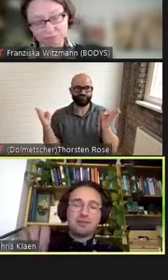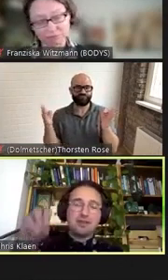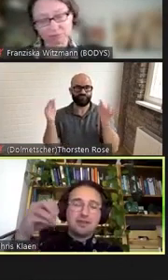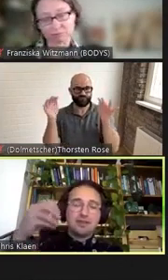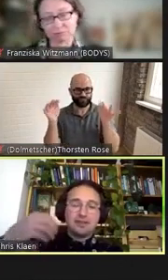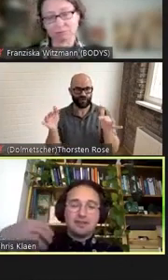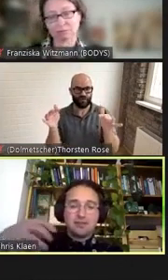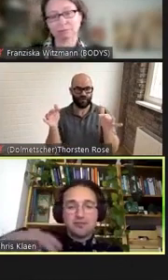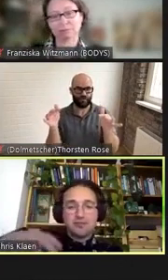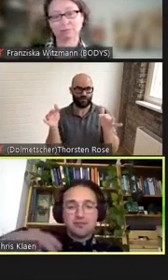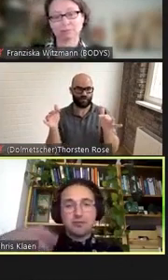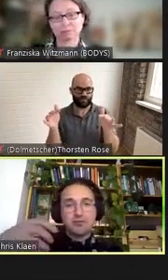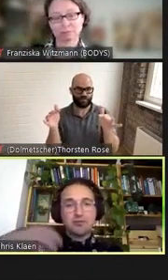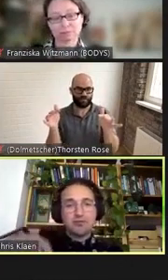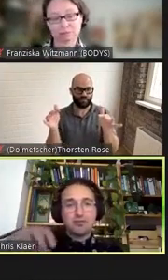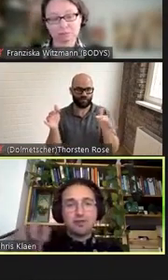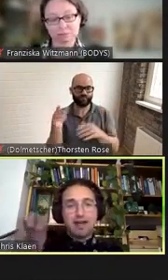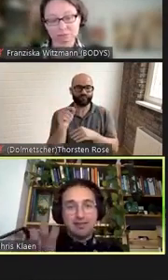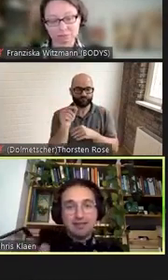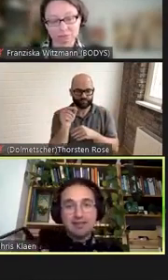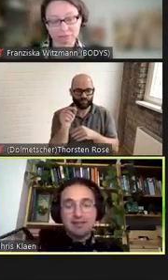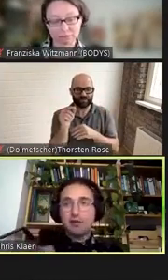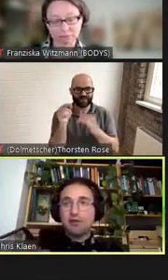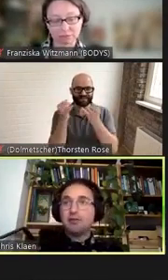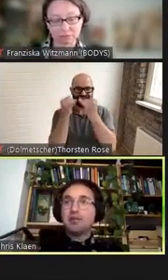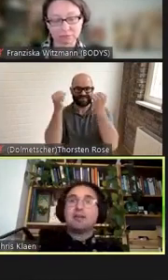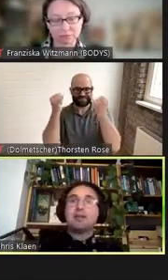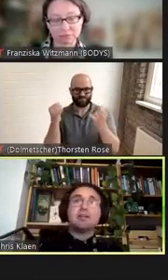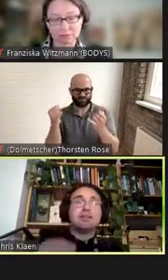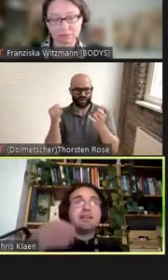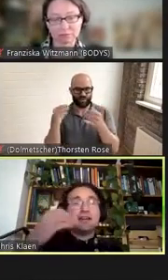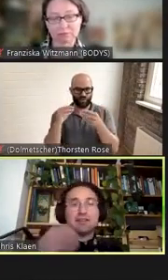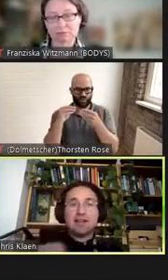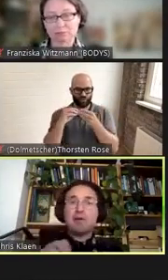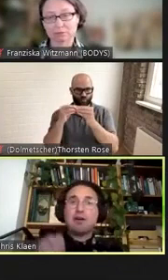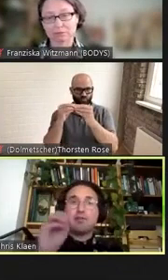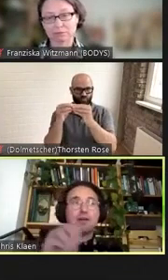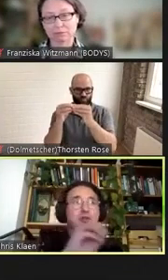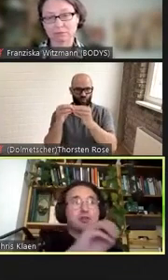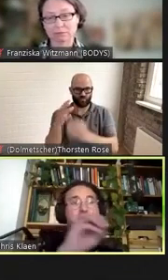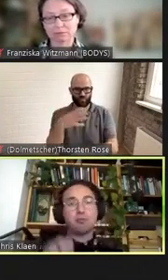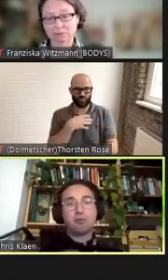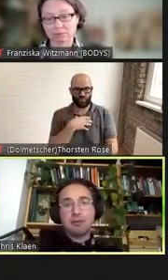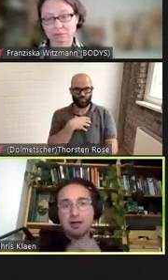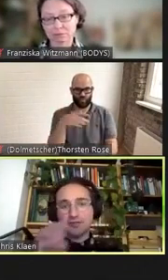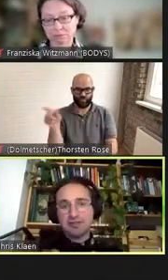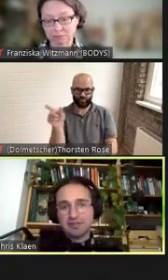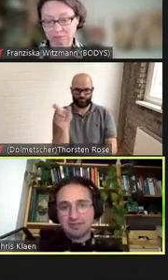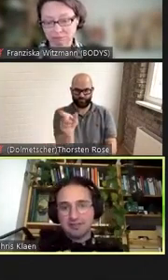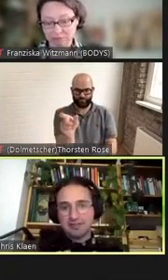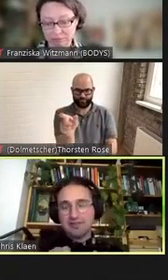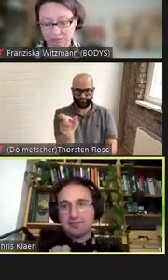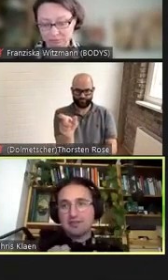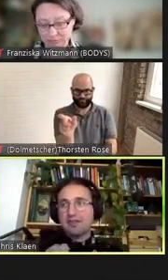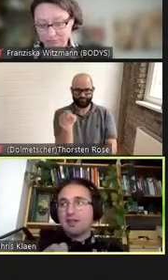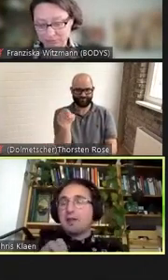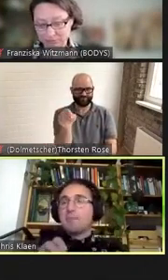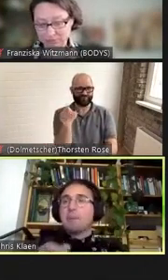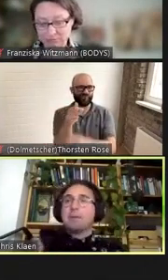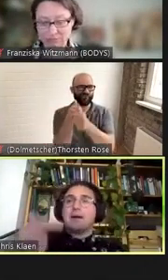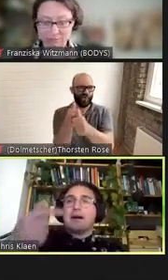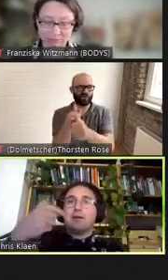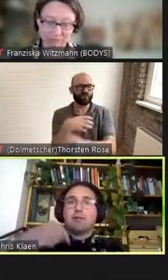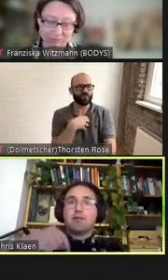bestimmte institutionelle Konstruktion angehen können, die erst einmal auf ein bestimmtes Problem ausgerichtet ist,